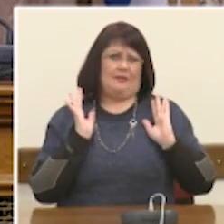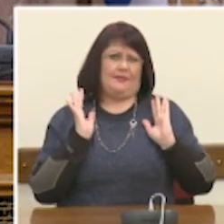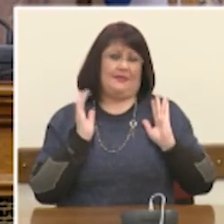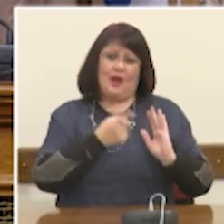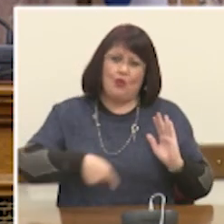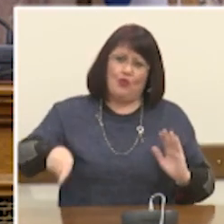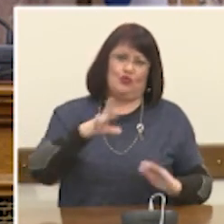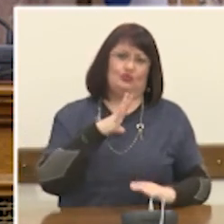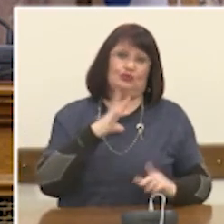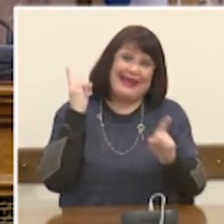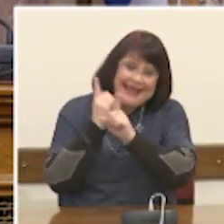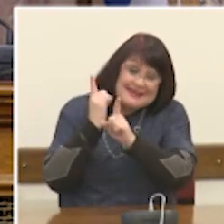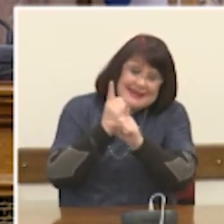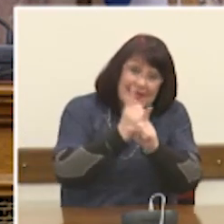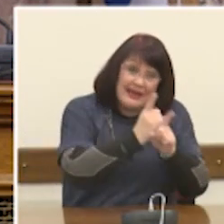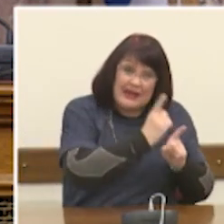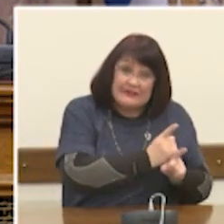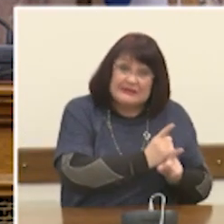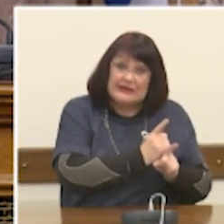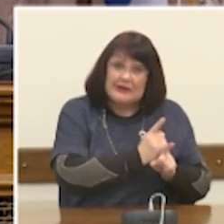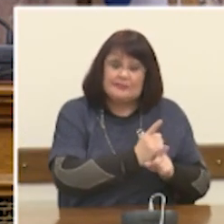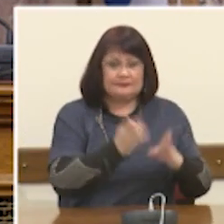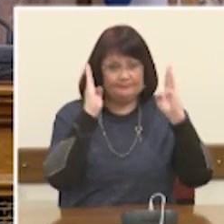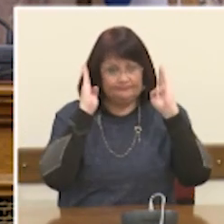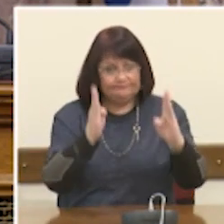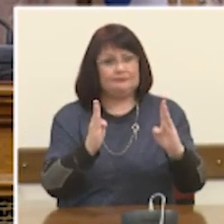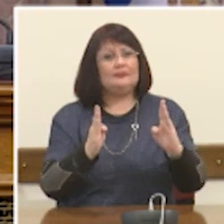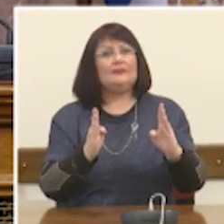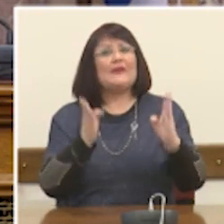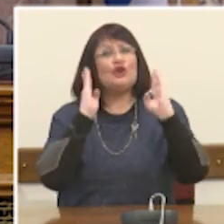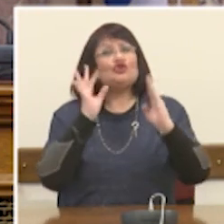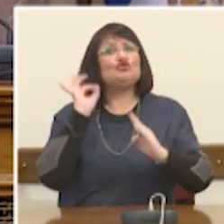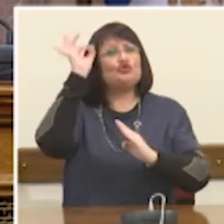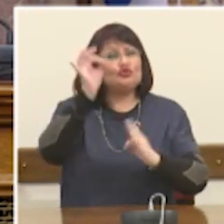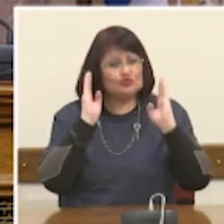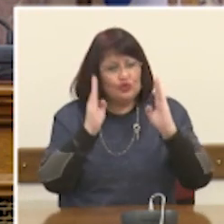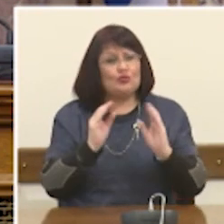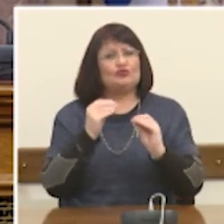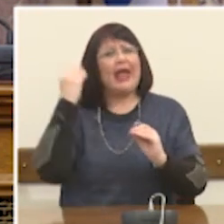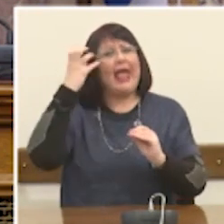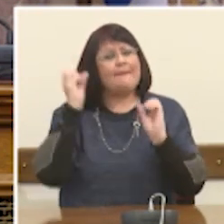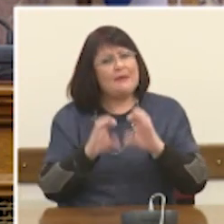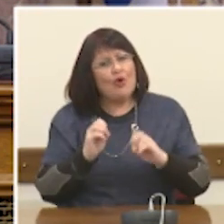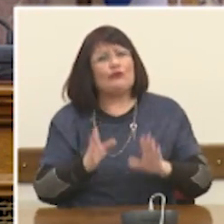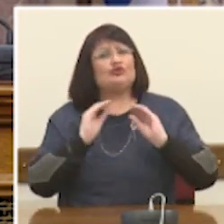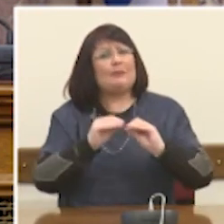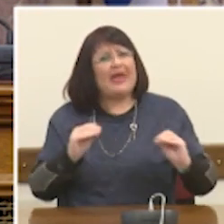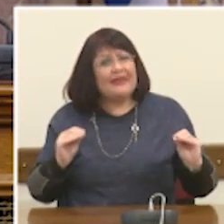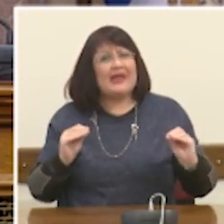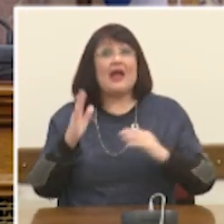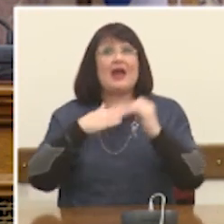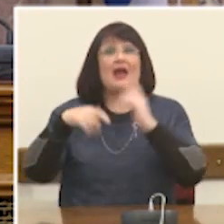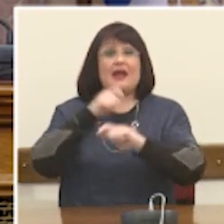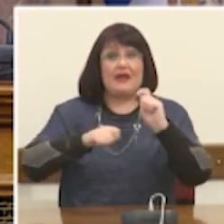εξειδίκευση, τον αναπροσανατολισμό της παιδείας, την επιμόρφωση, να οικοδομήσουμε αυτό το οποίο